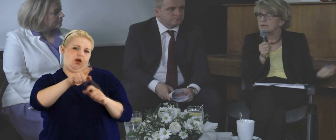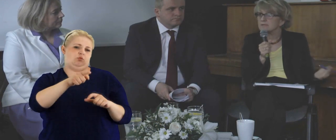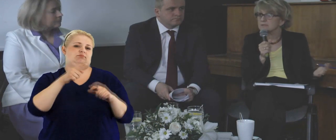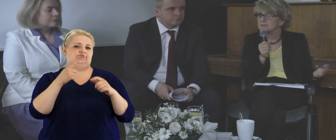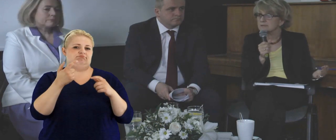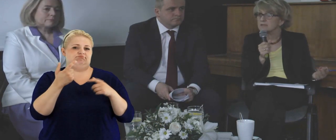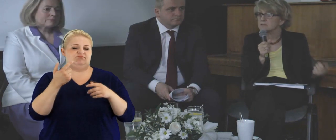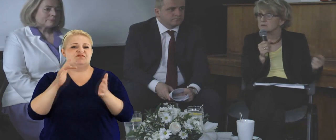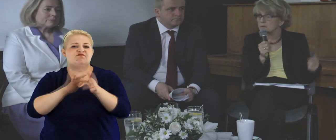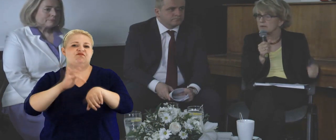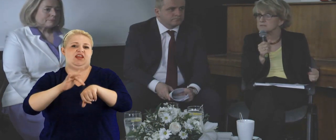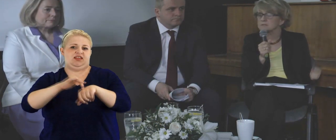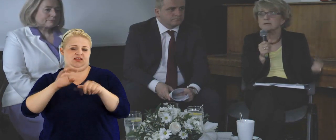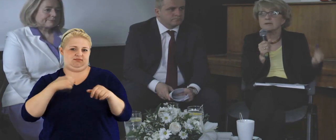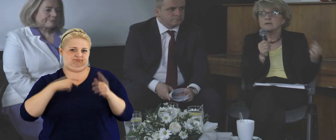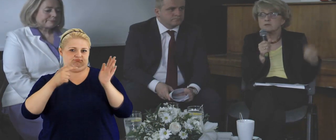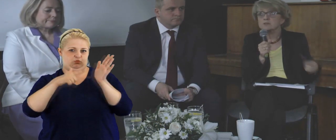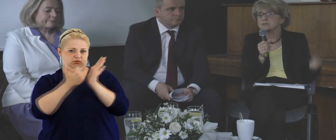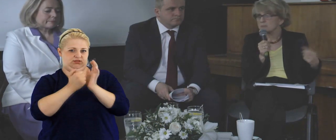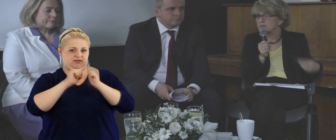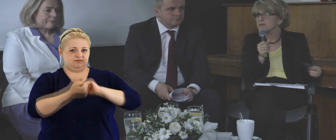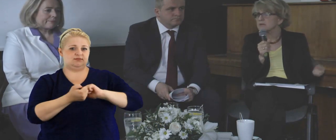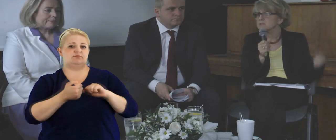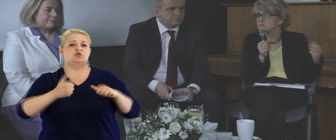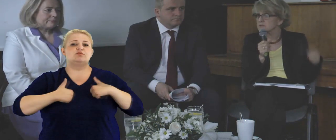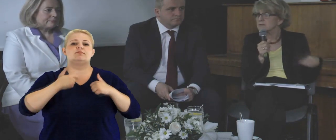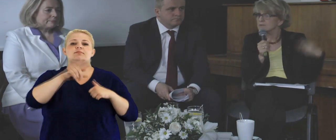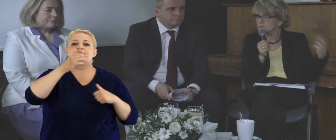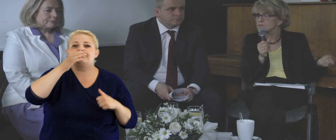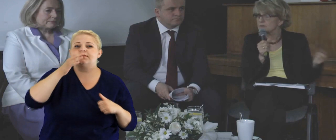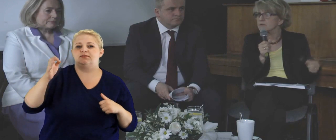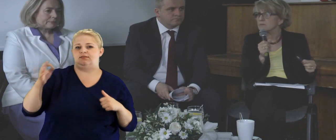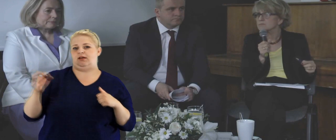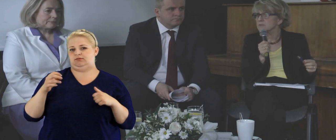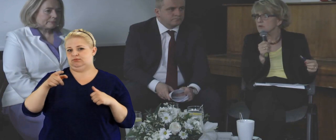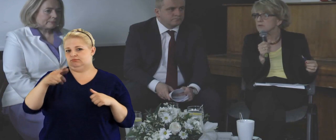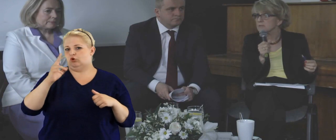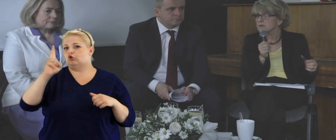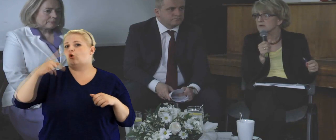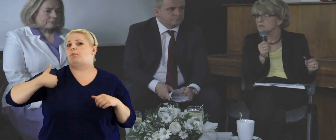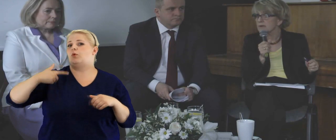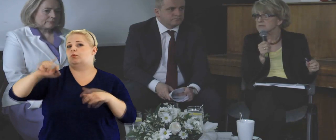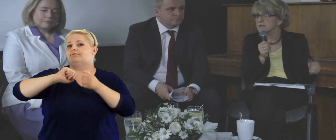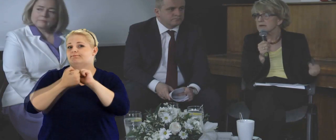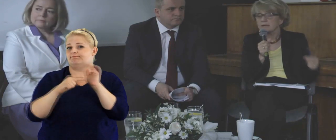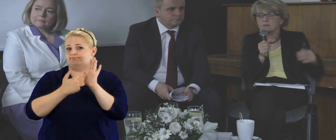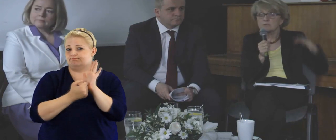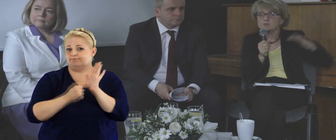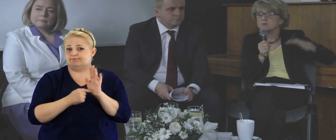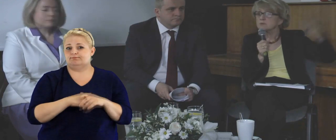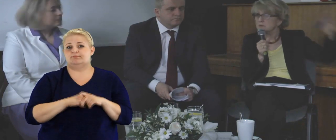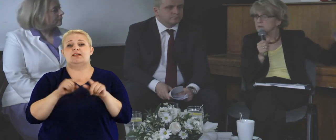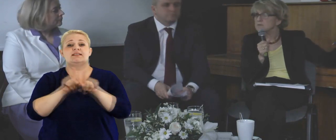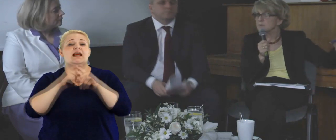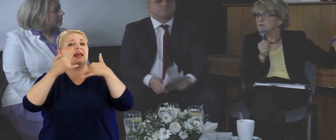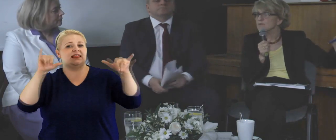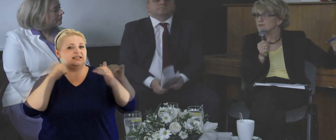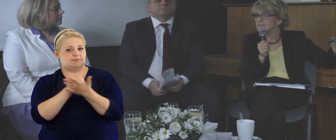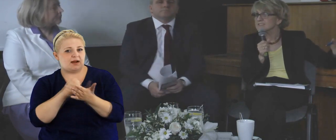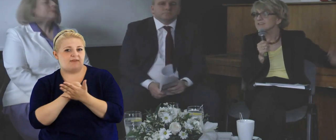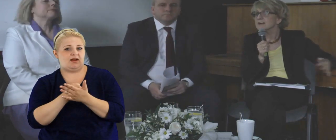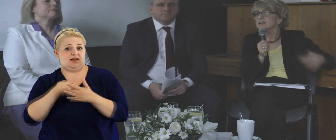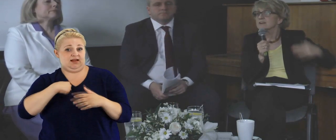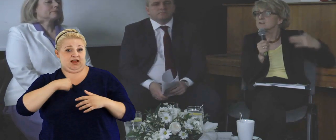rezultaty tych naszych regulacji, niż zapytać tych, którzy będą przedmiotem tych regulacji. Natomiast zupełnie inną